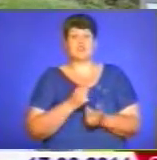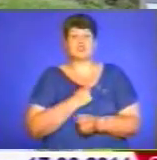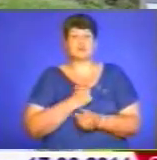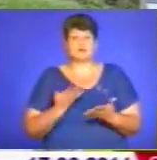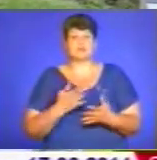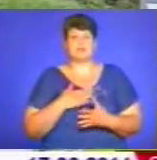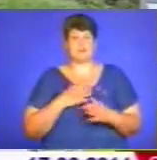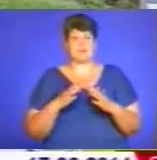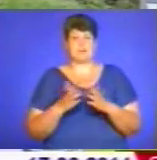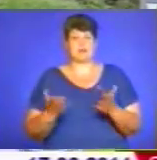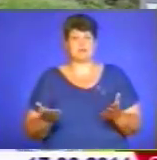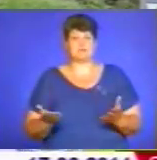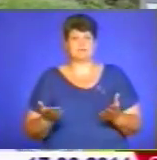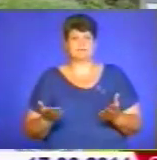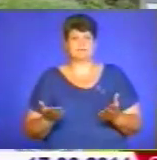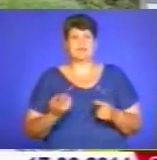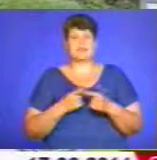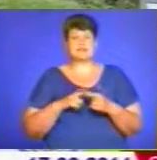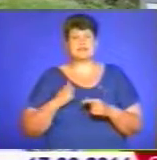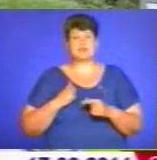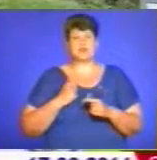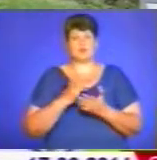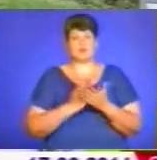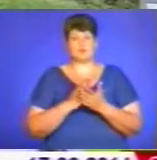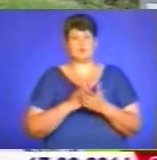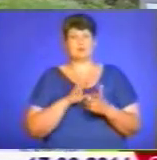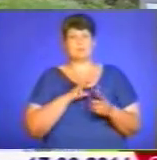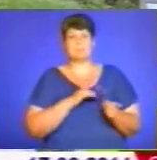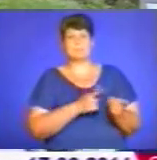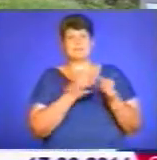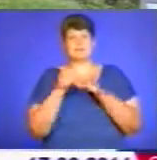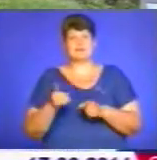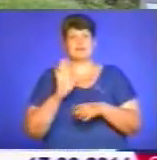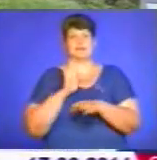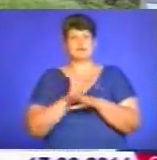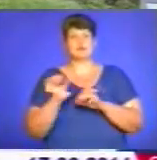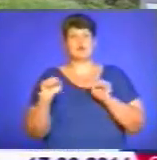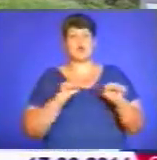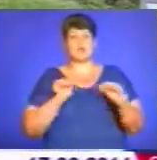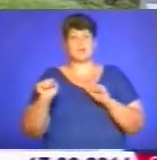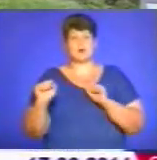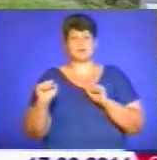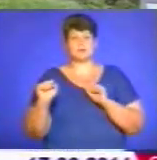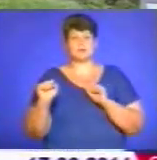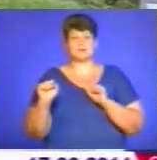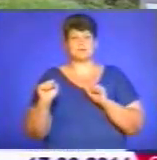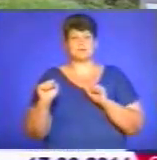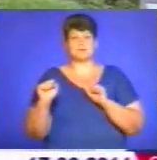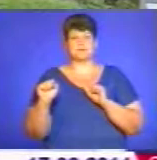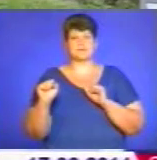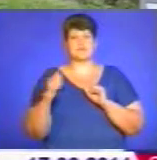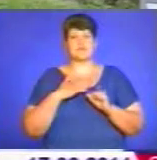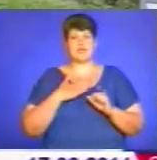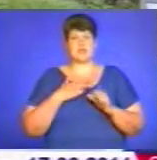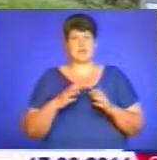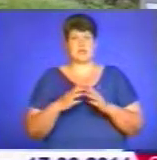нашого батальйону. Ці військовослужбовці були переведені наказом командуючого військо-оперативного командування в наш